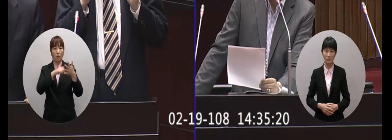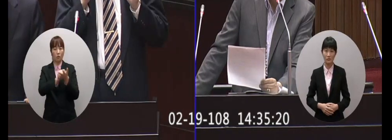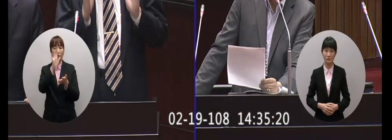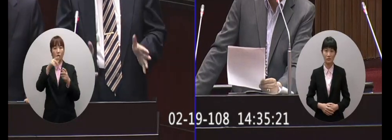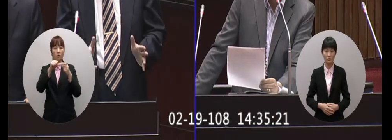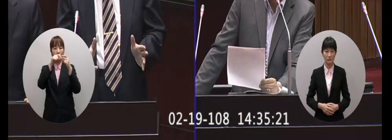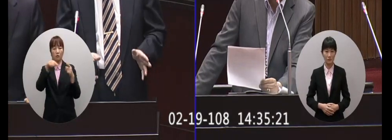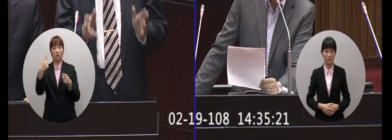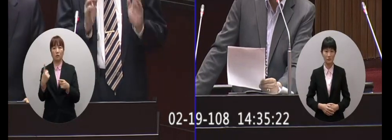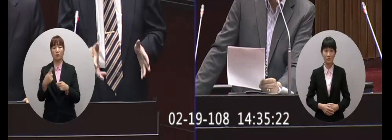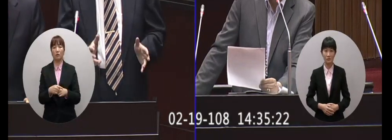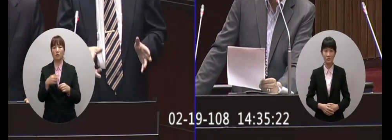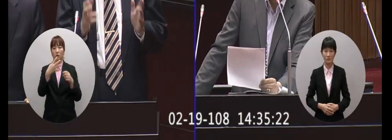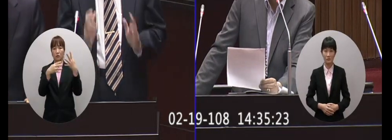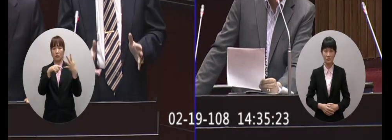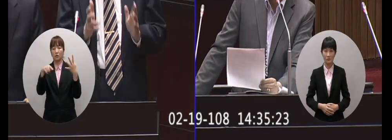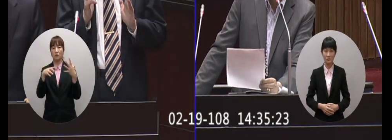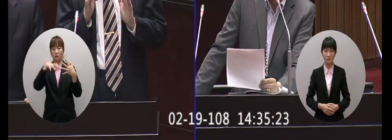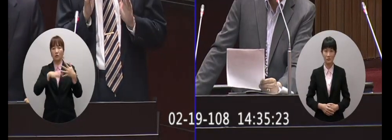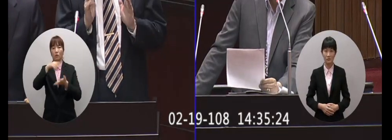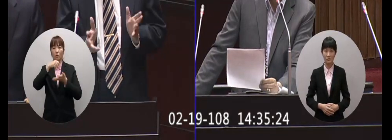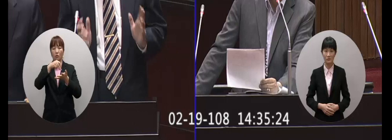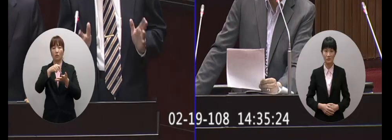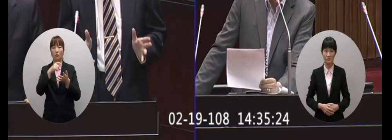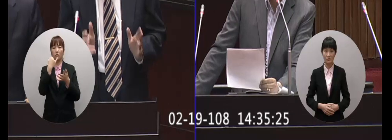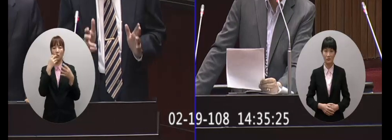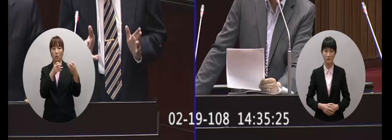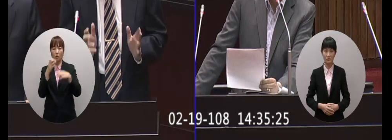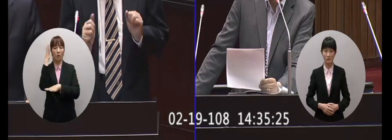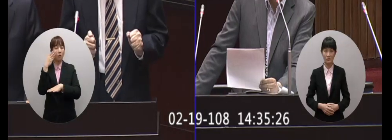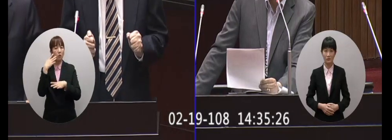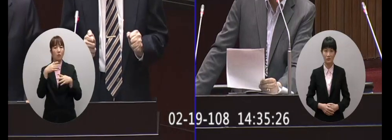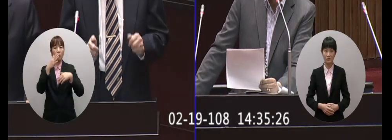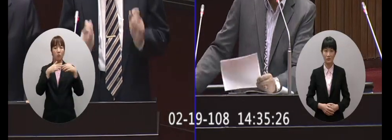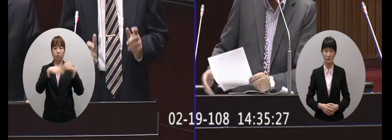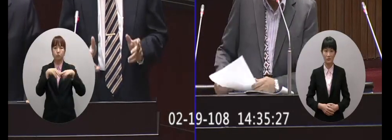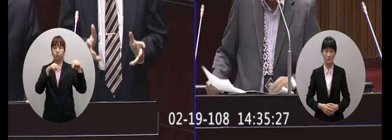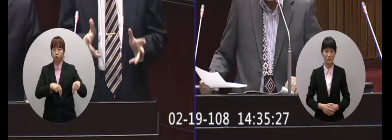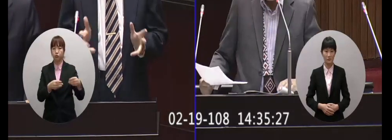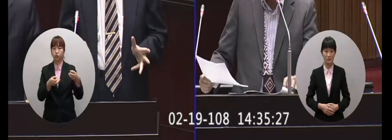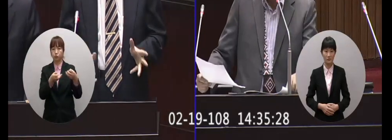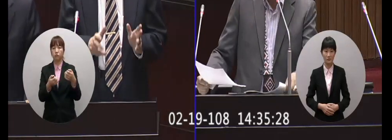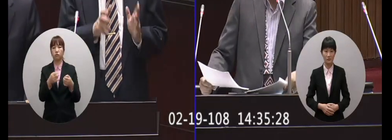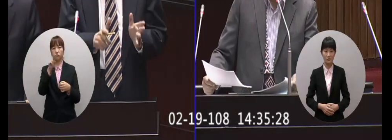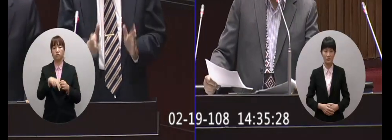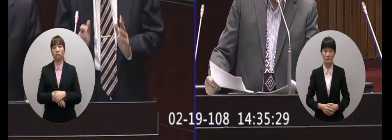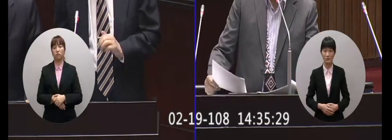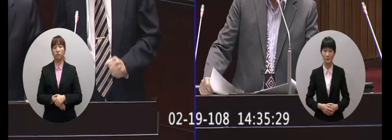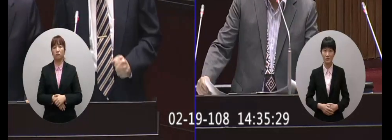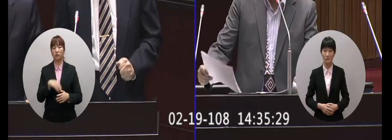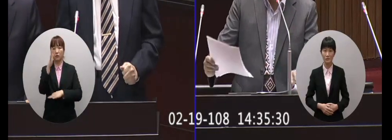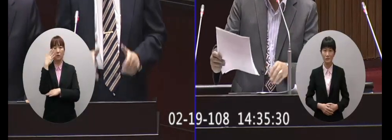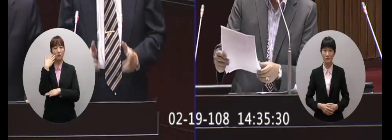第五條之一第四條都有談到兩岸可以談政治協議政治議題的協議政治